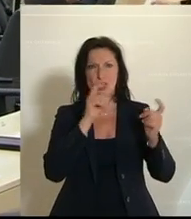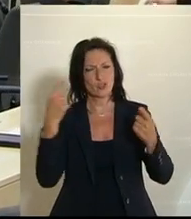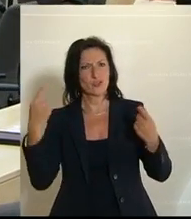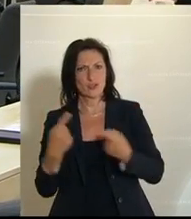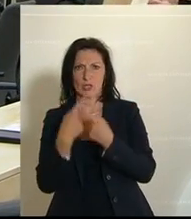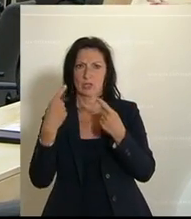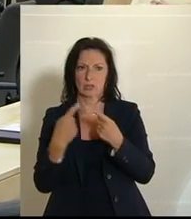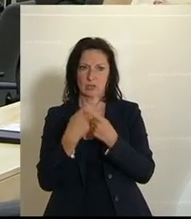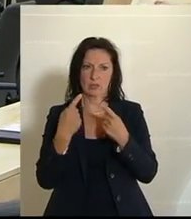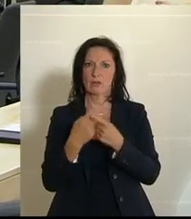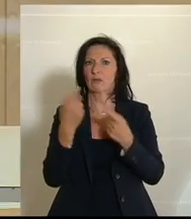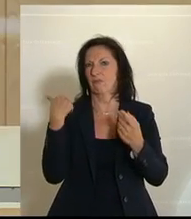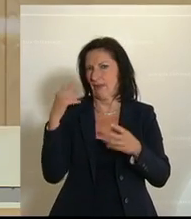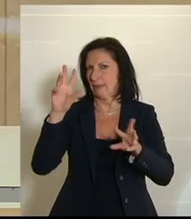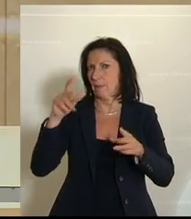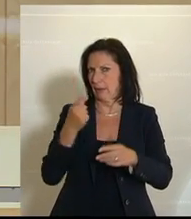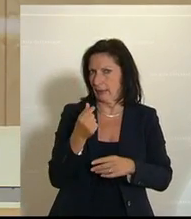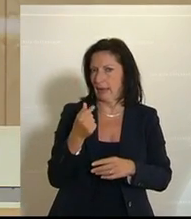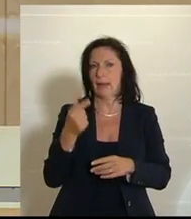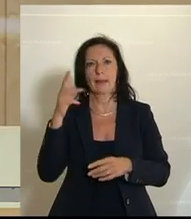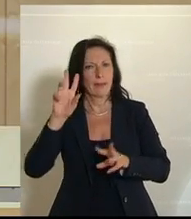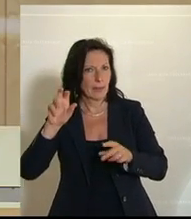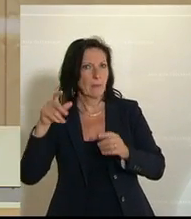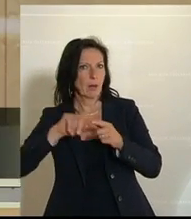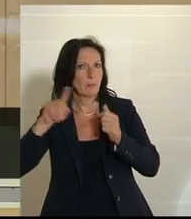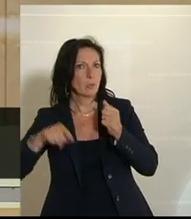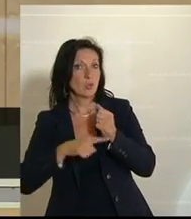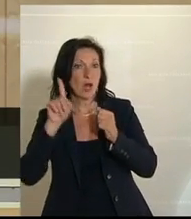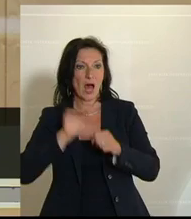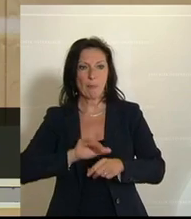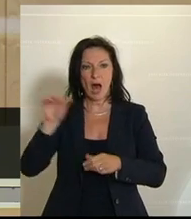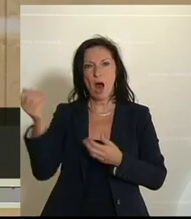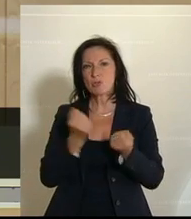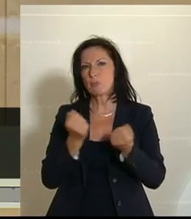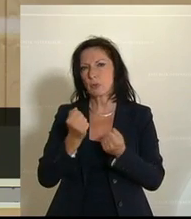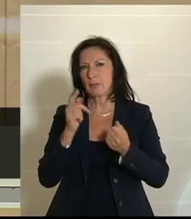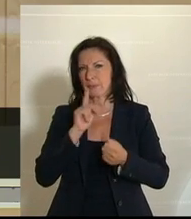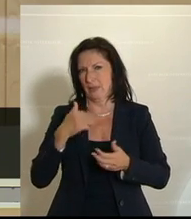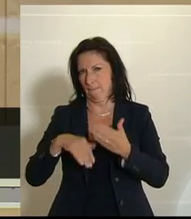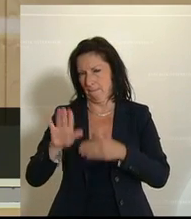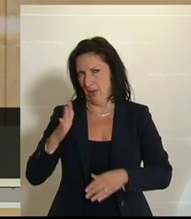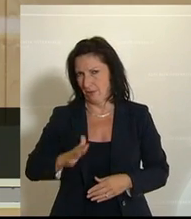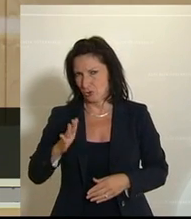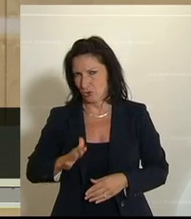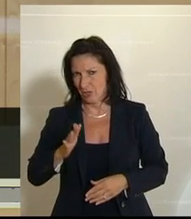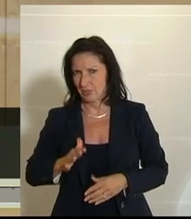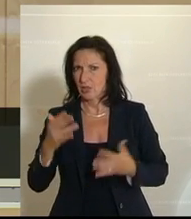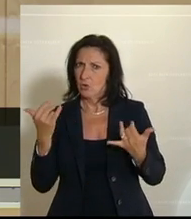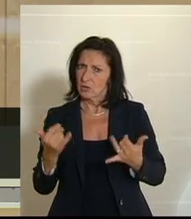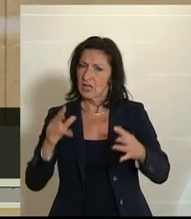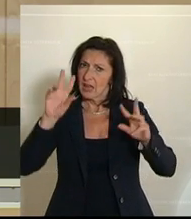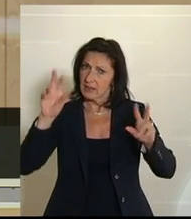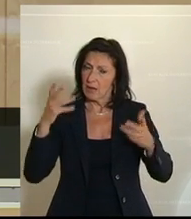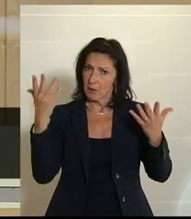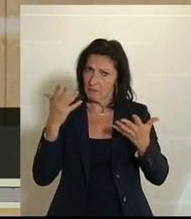und dabei ist es ums Geld, ums Budget gegangen, aber Außenpolitik ist ja Gott sei Dank etwas gesitterter und ich möchte jetzt über Leben und